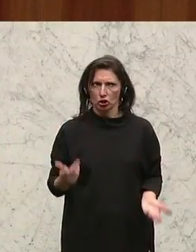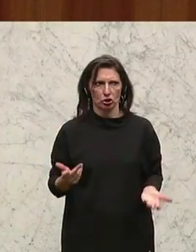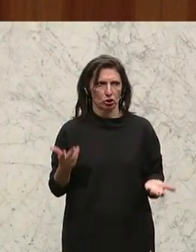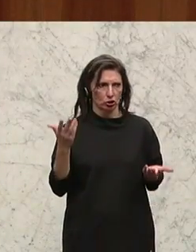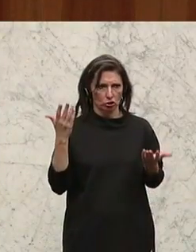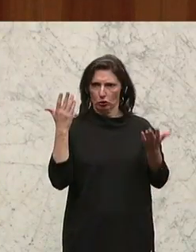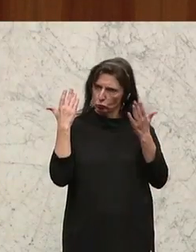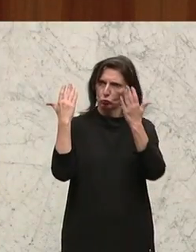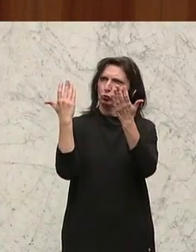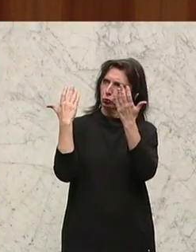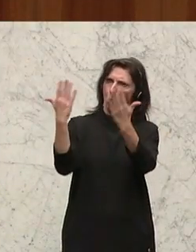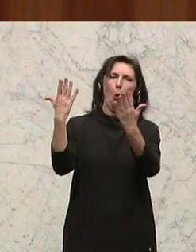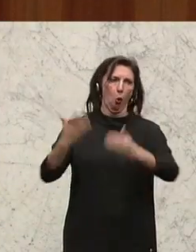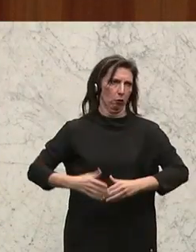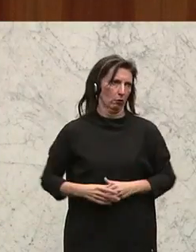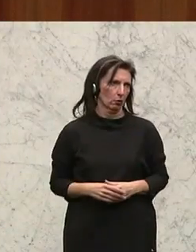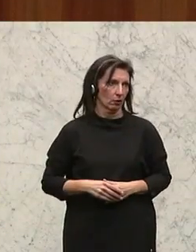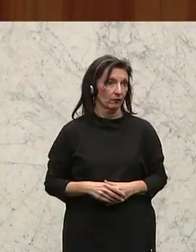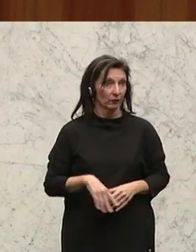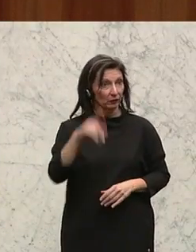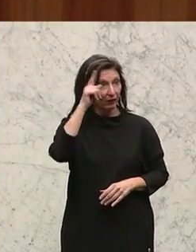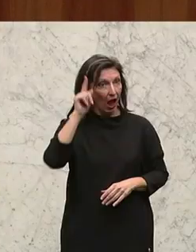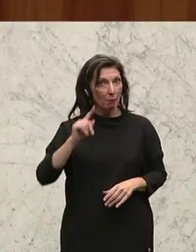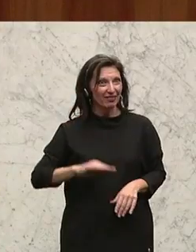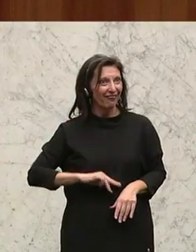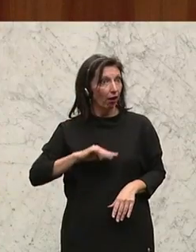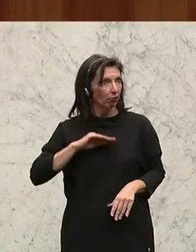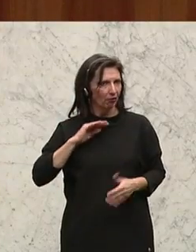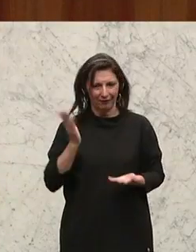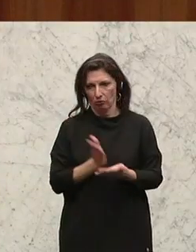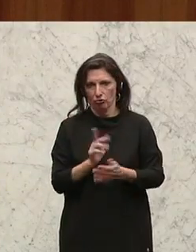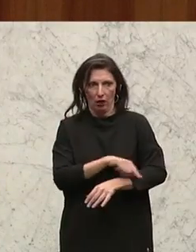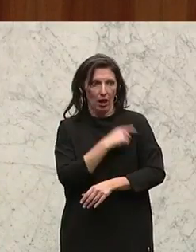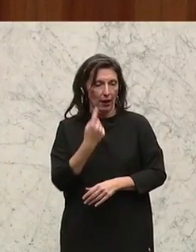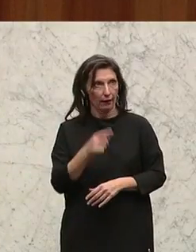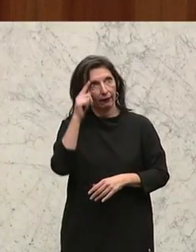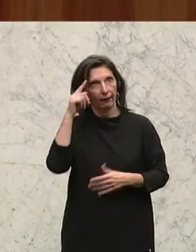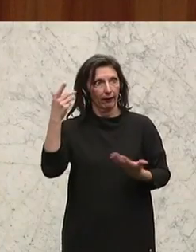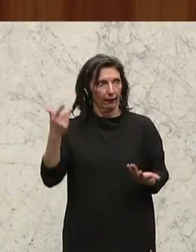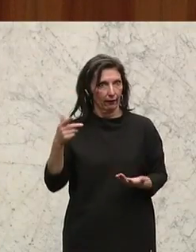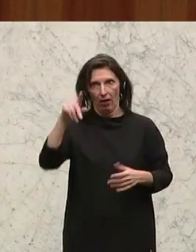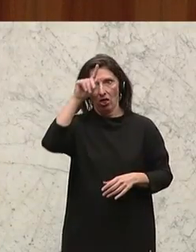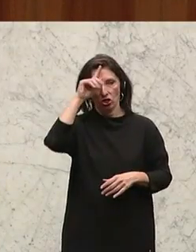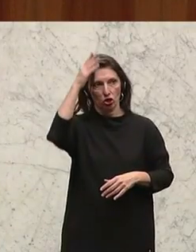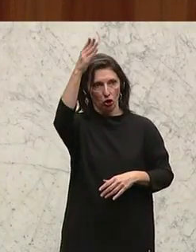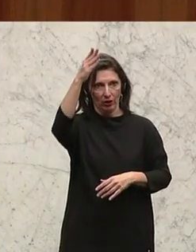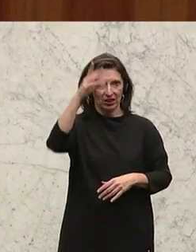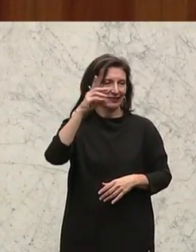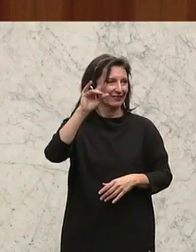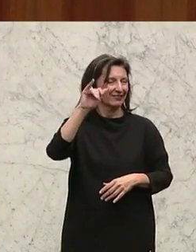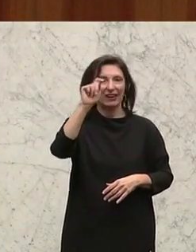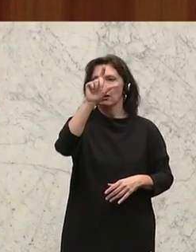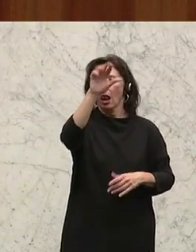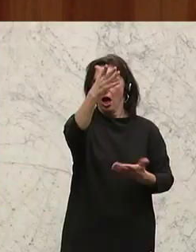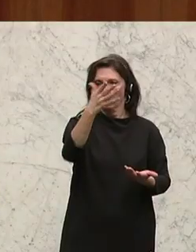Wasser isst. Aber die Tierethik ist ja nichts Neues. Wenn man den Tierrechtler denkt, an den deutschen Wilhelm Dietlert, wie das